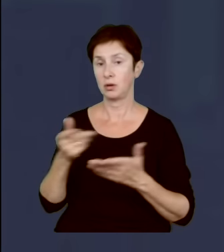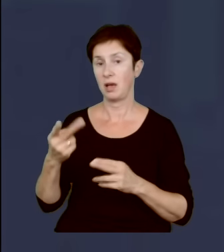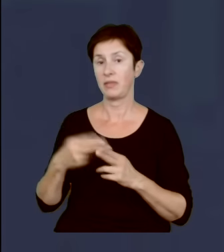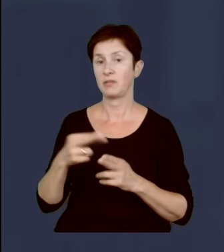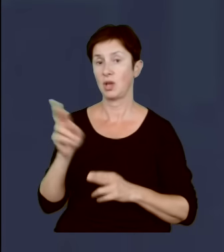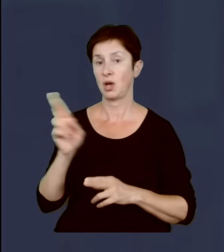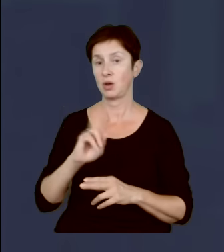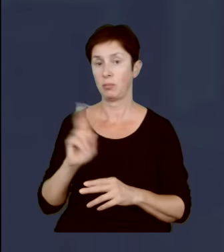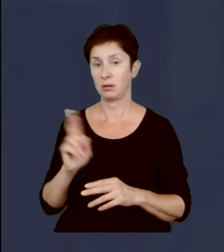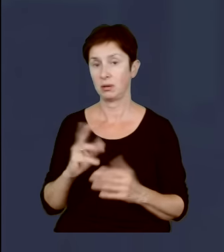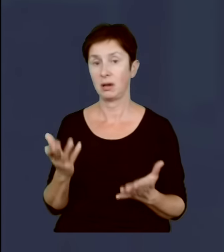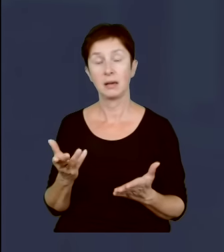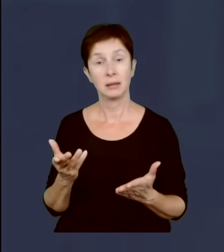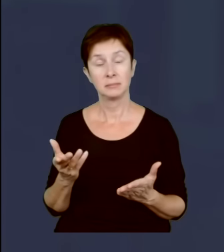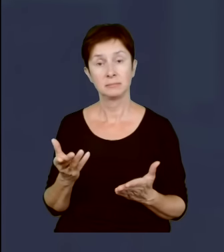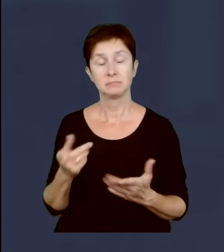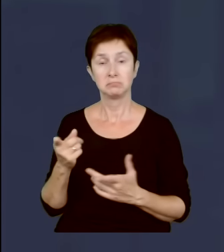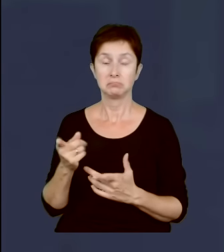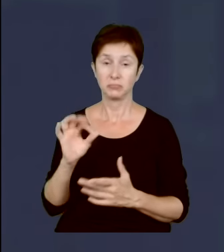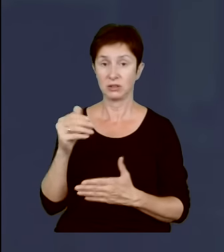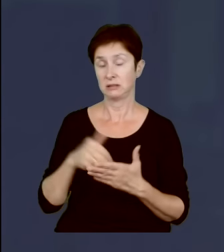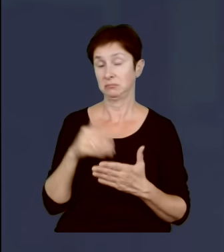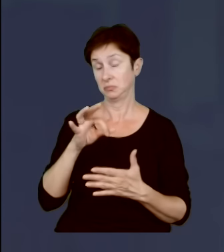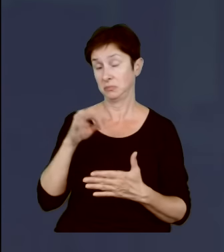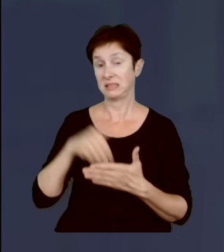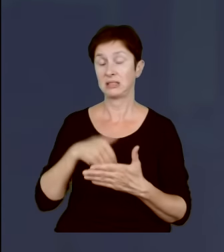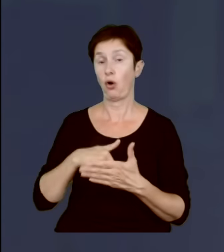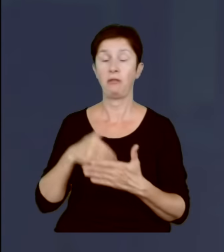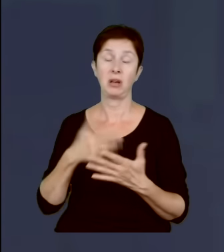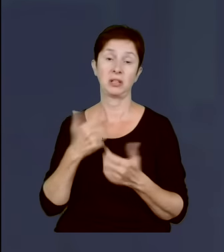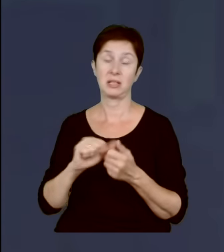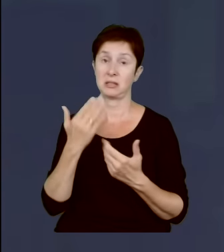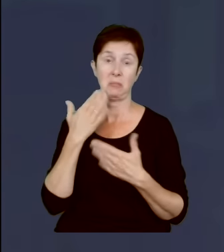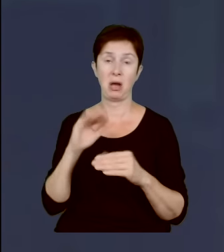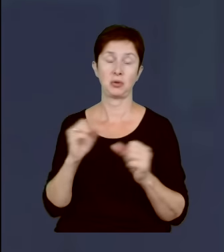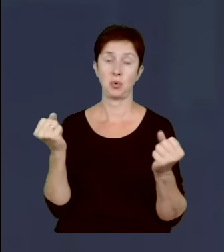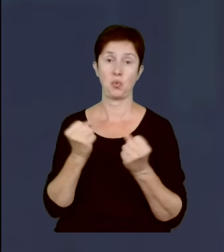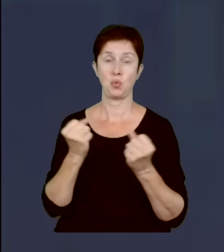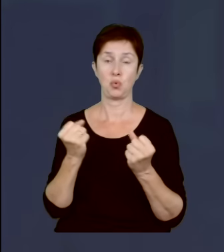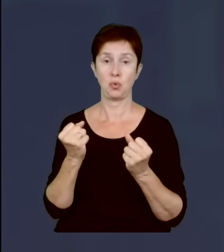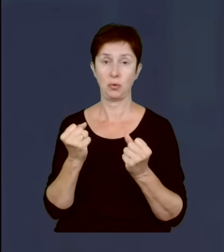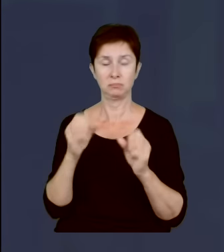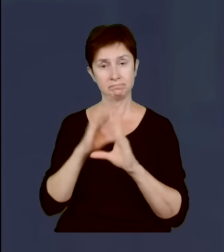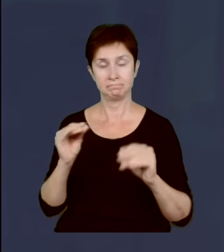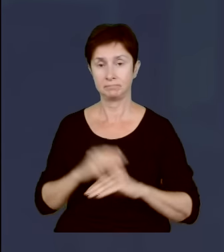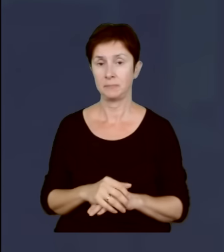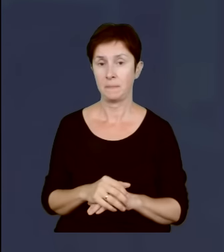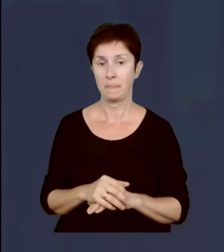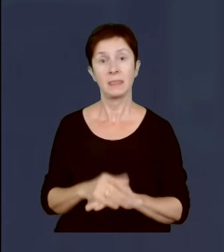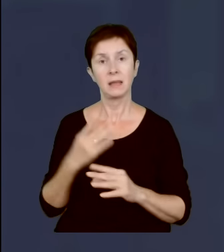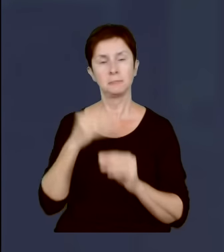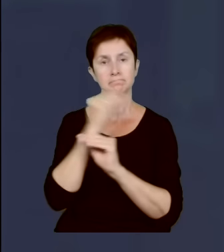postawa godna najwyższego uznania, a więc ostrzeganie przed tym złem,